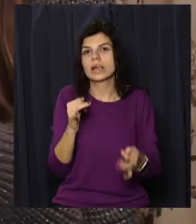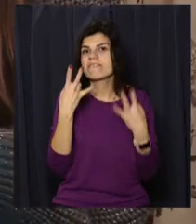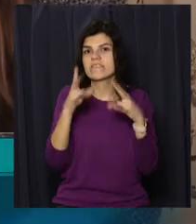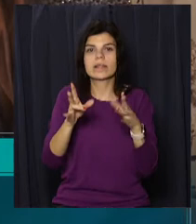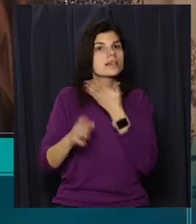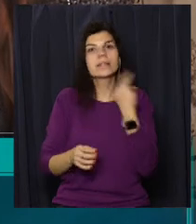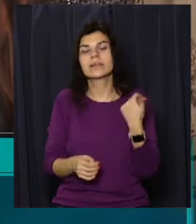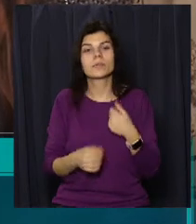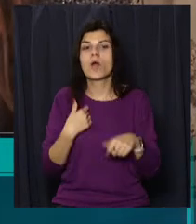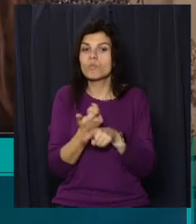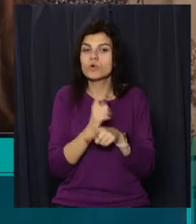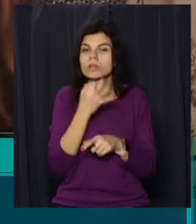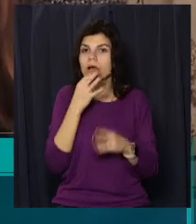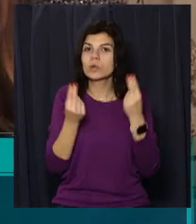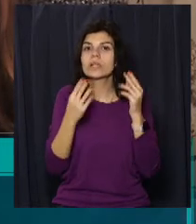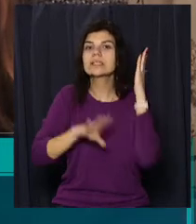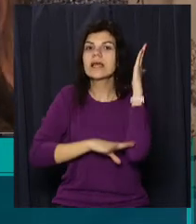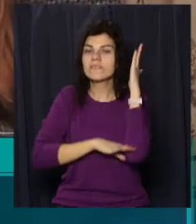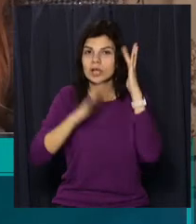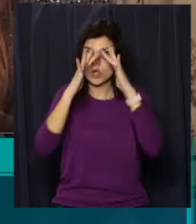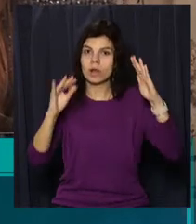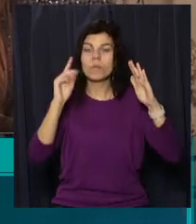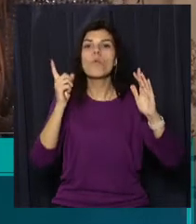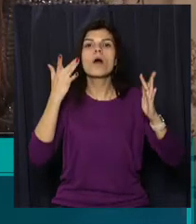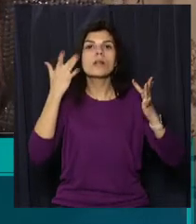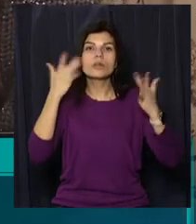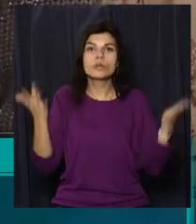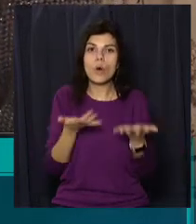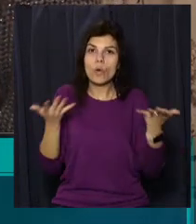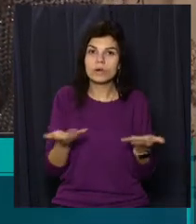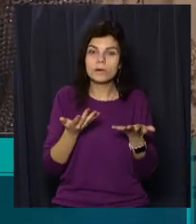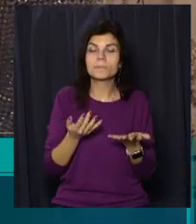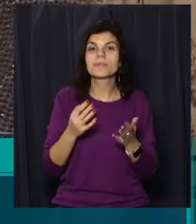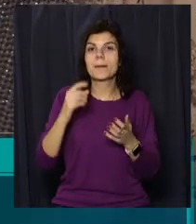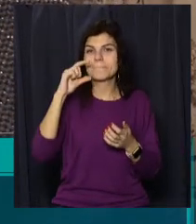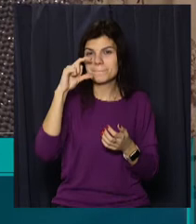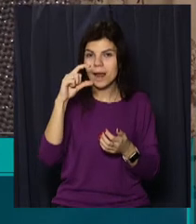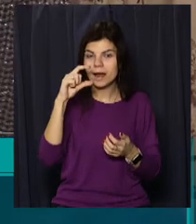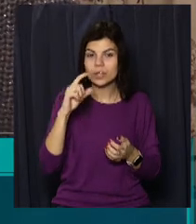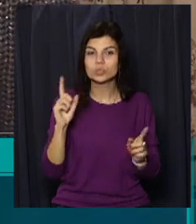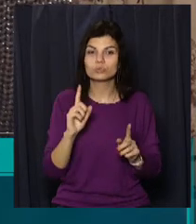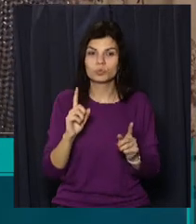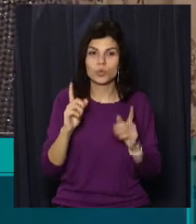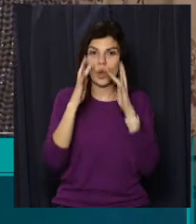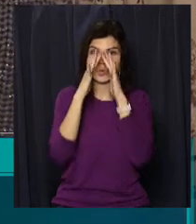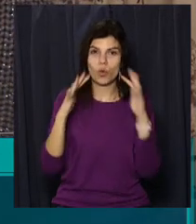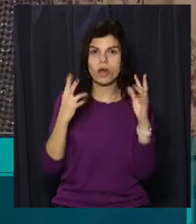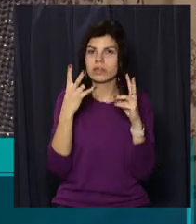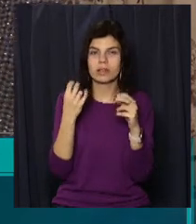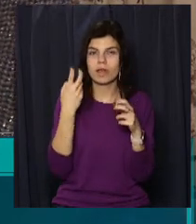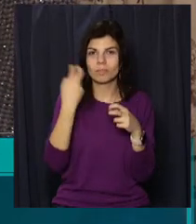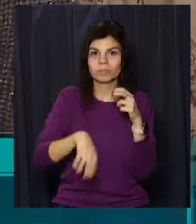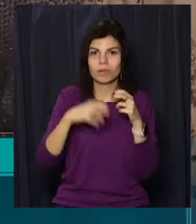іграшки дерев'яні, тому що вони легкі, маленькі для того, щоб ту ж елочку не повредити. І